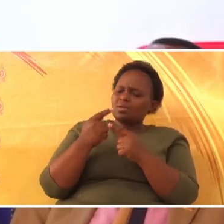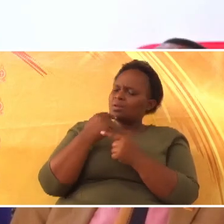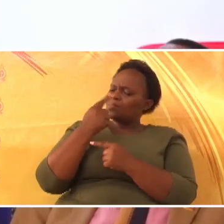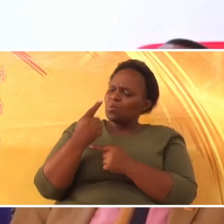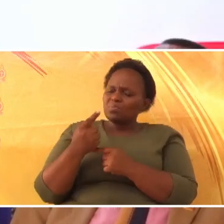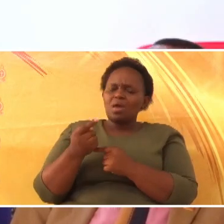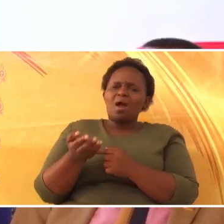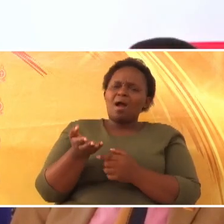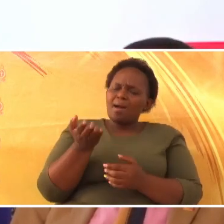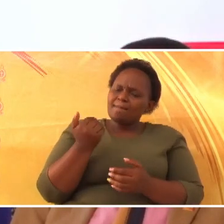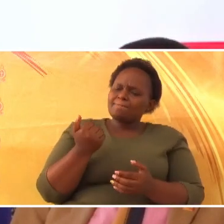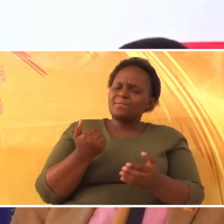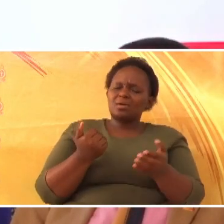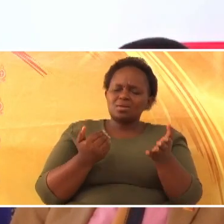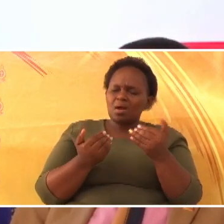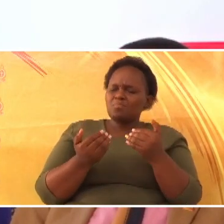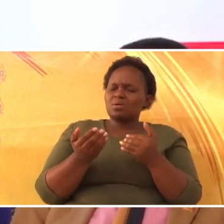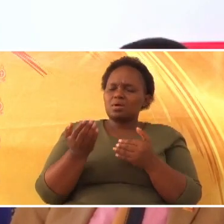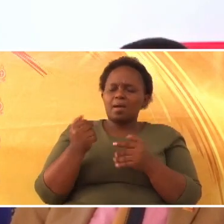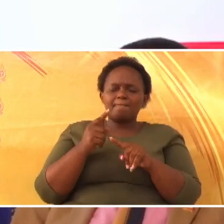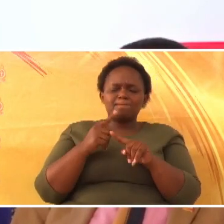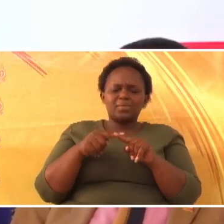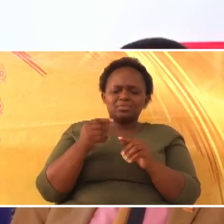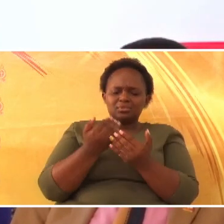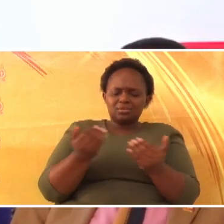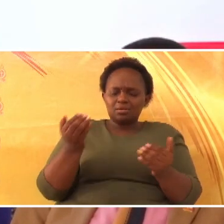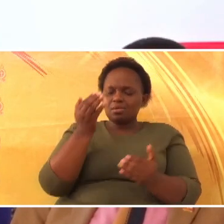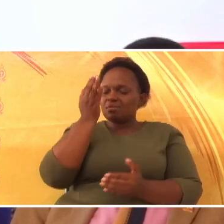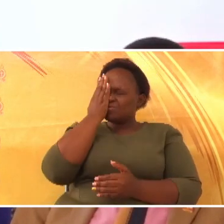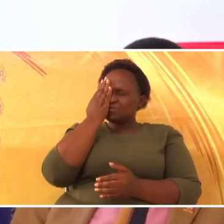johoni, lakini wawo wanakakule,